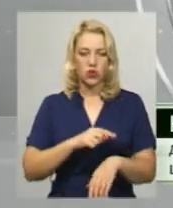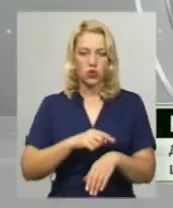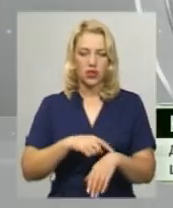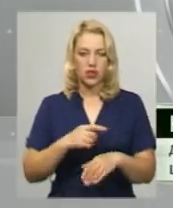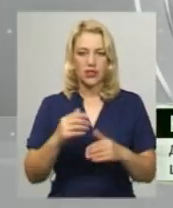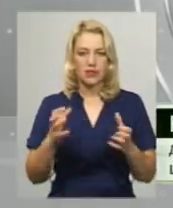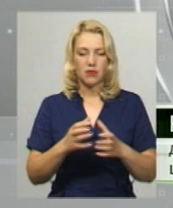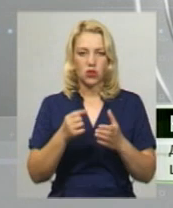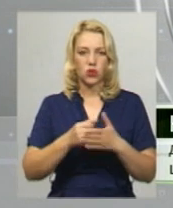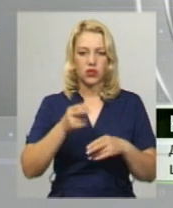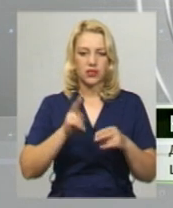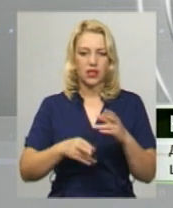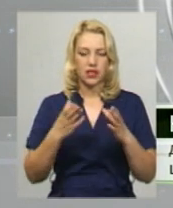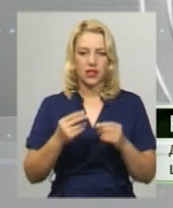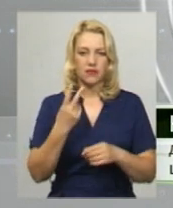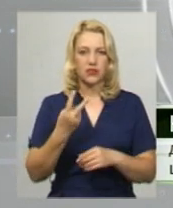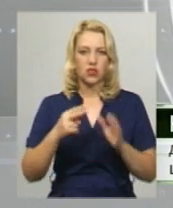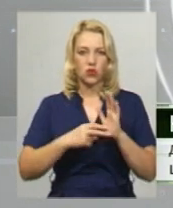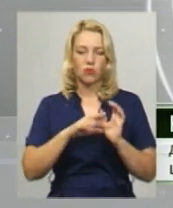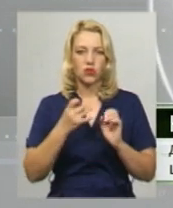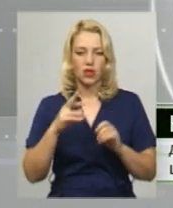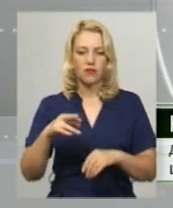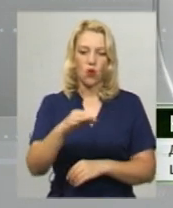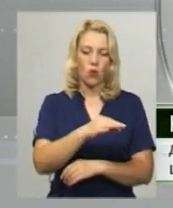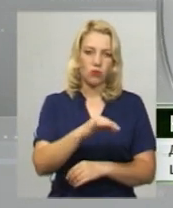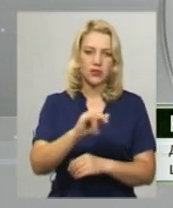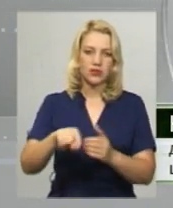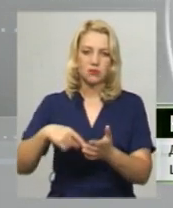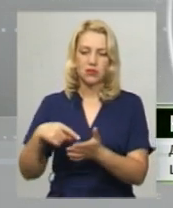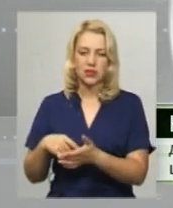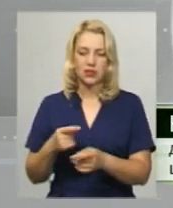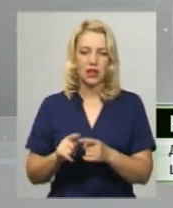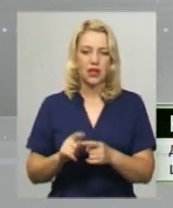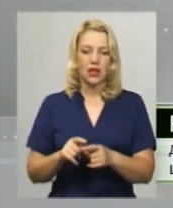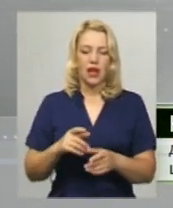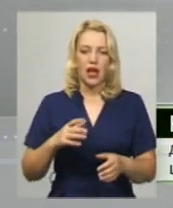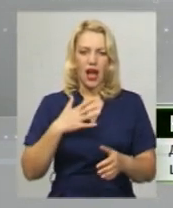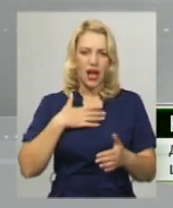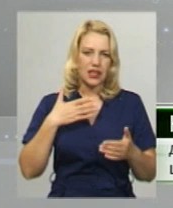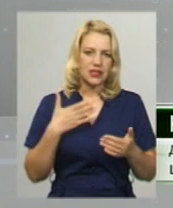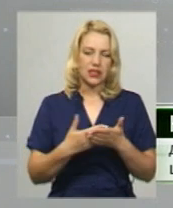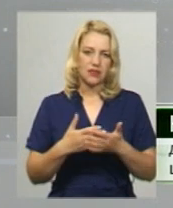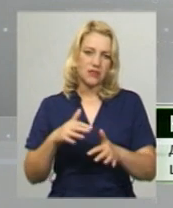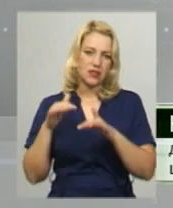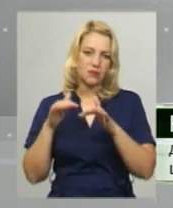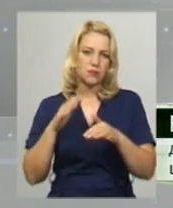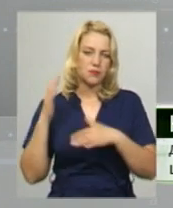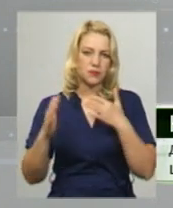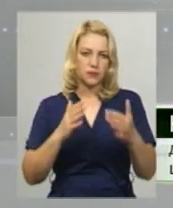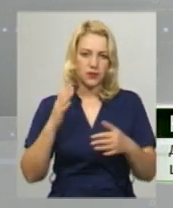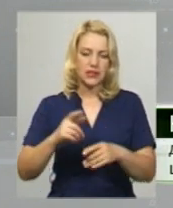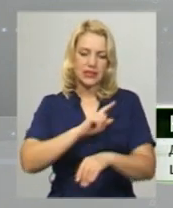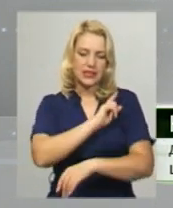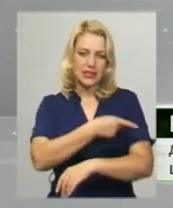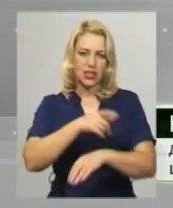збереженням до кінця дня, 27 червня, по області та місту, внаслідок переміщення активних атмосферних фронтів, очікується сильний